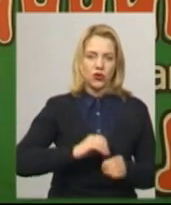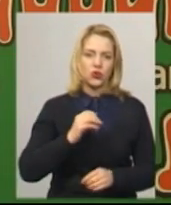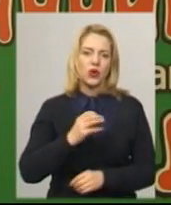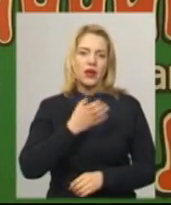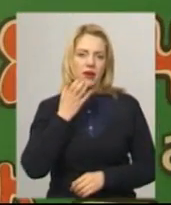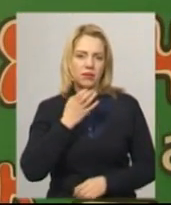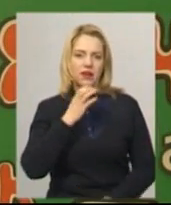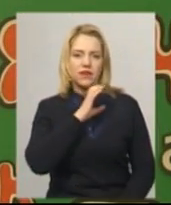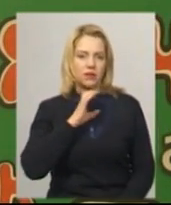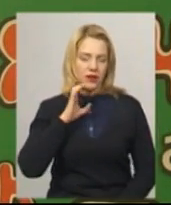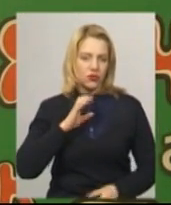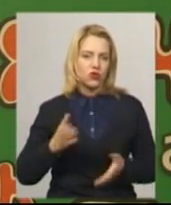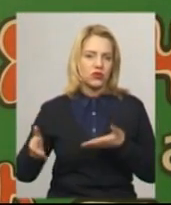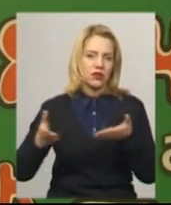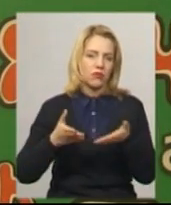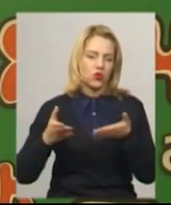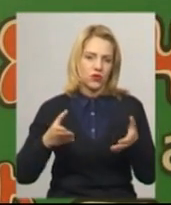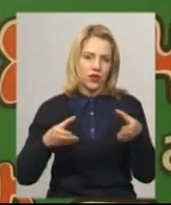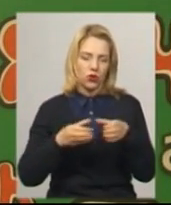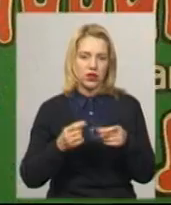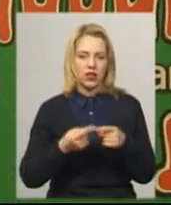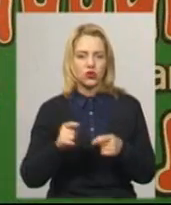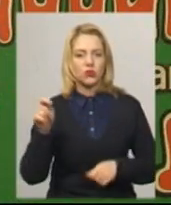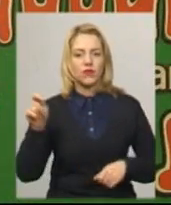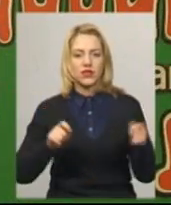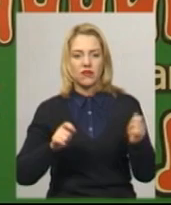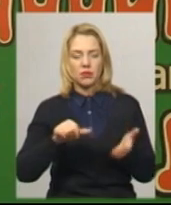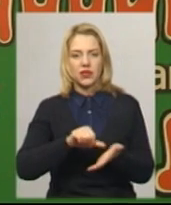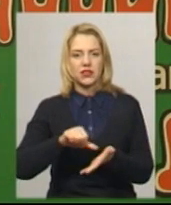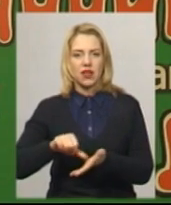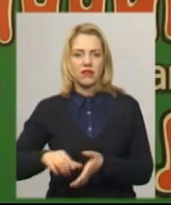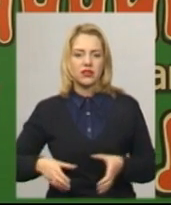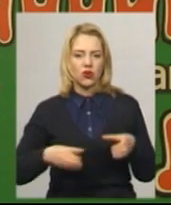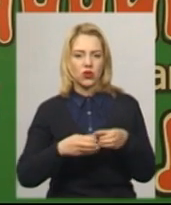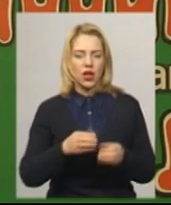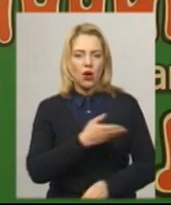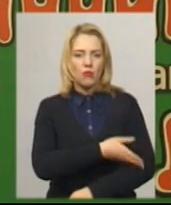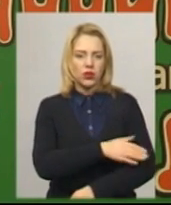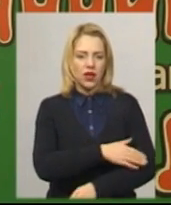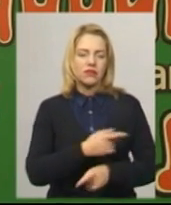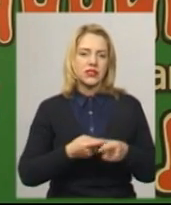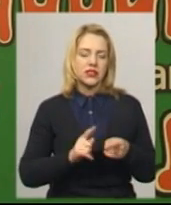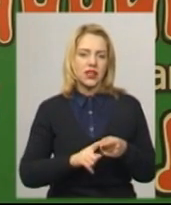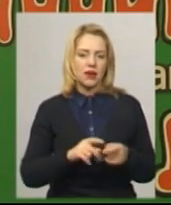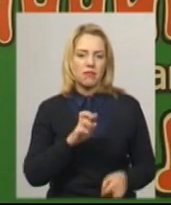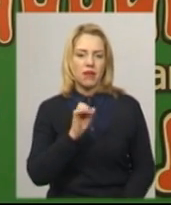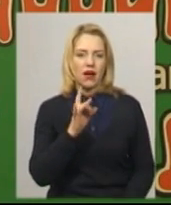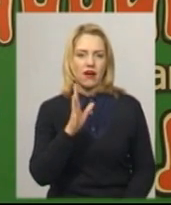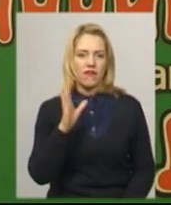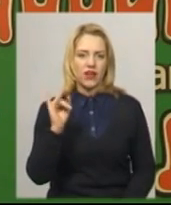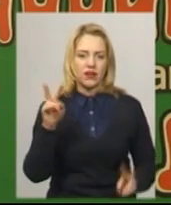запрошувати колективів. Сьогодні на цьому фестивалі представлені колективи з Полтави, це колектив «Барви»